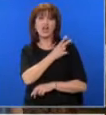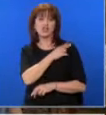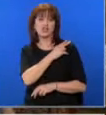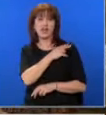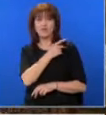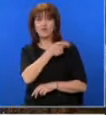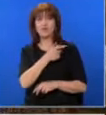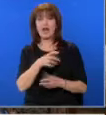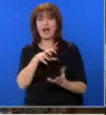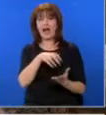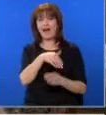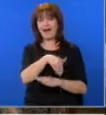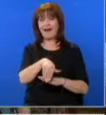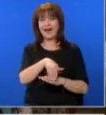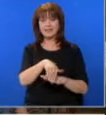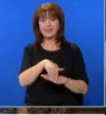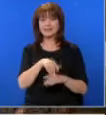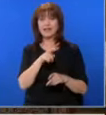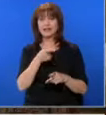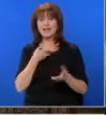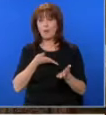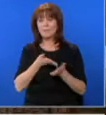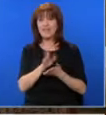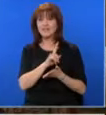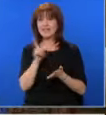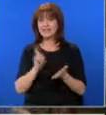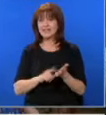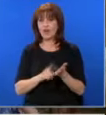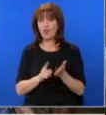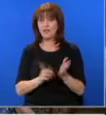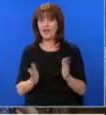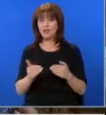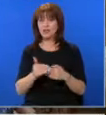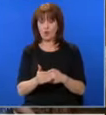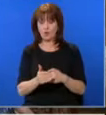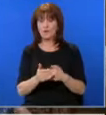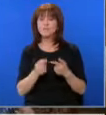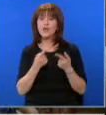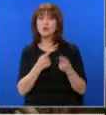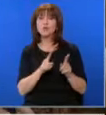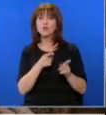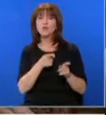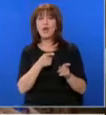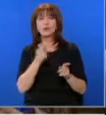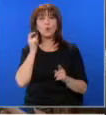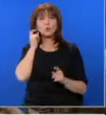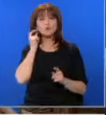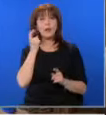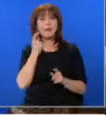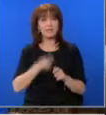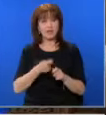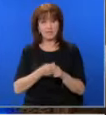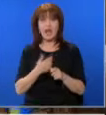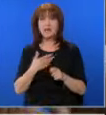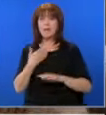ключовите гранични пунктове, където върви контрабанда. Другото, което госпожа Банкова успя да направи, е имаме вече